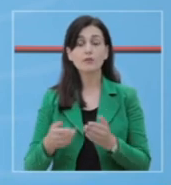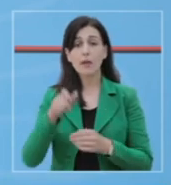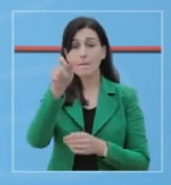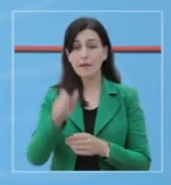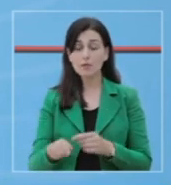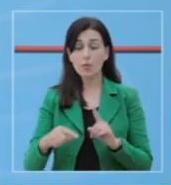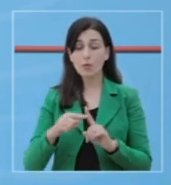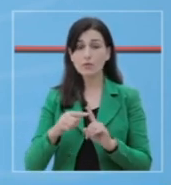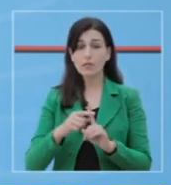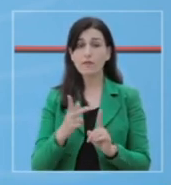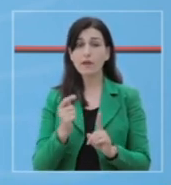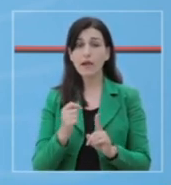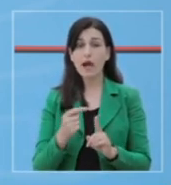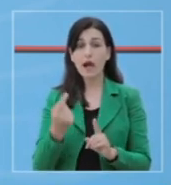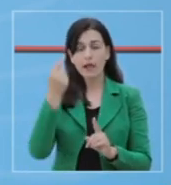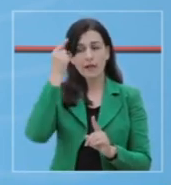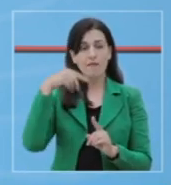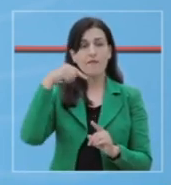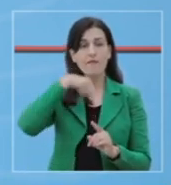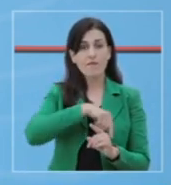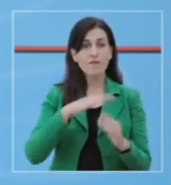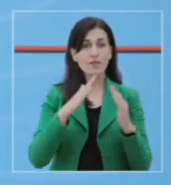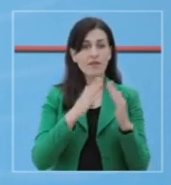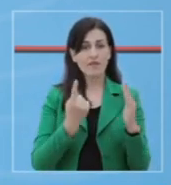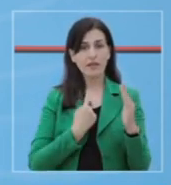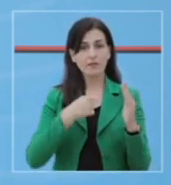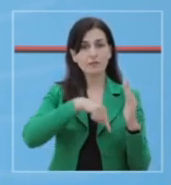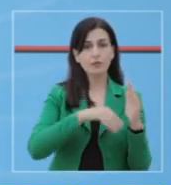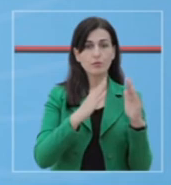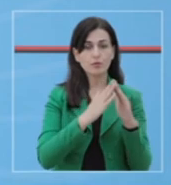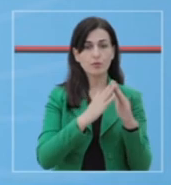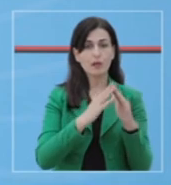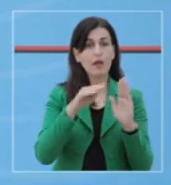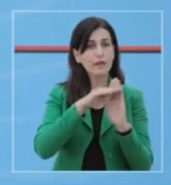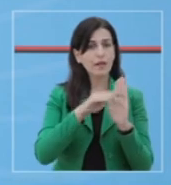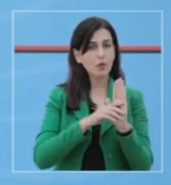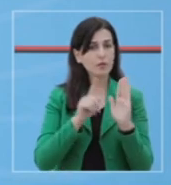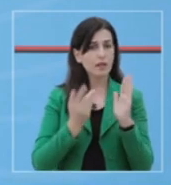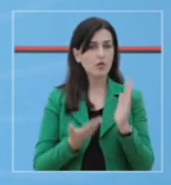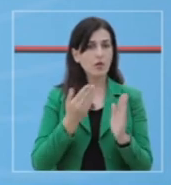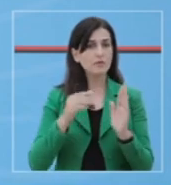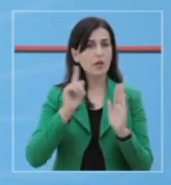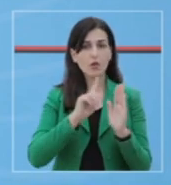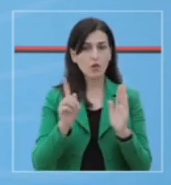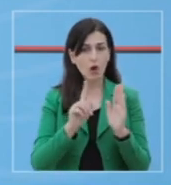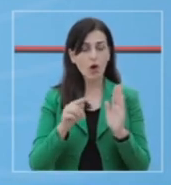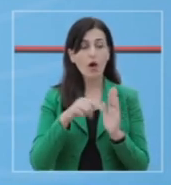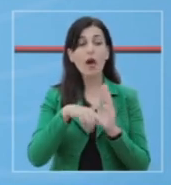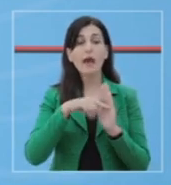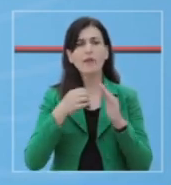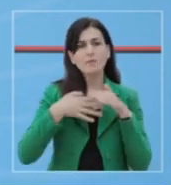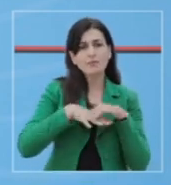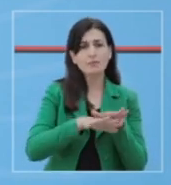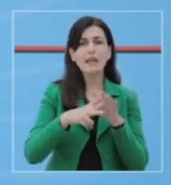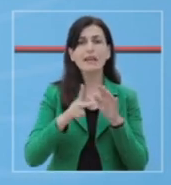identifikuar pozitiv, duhet të vetë izolojt dhe se shkelje e regulave nga ku shdo do të konsiderojt rezik për jetën